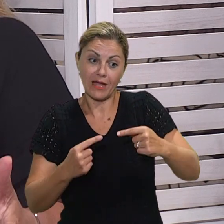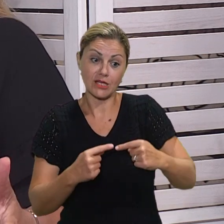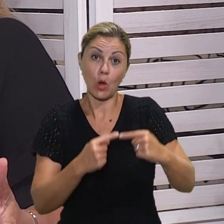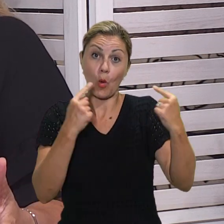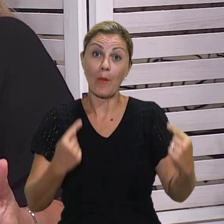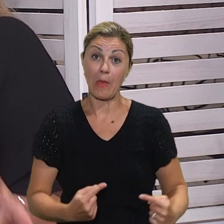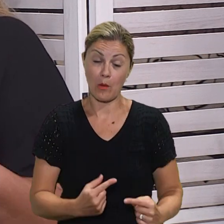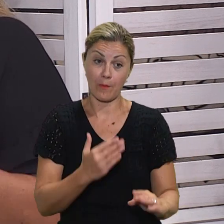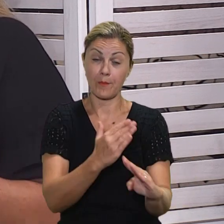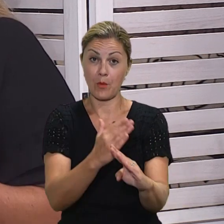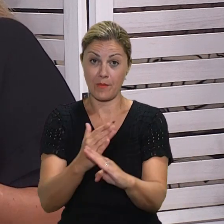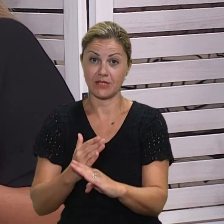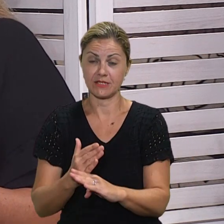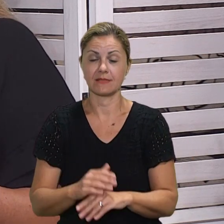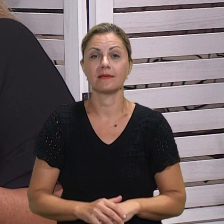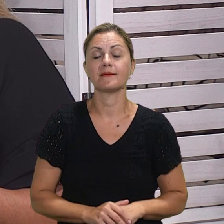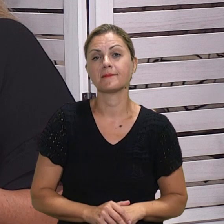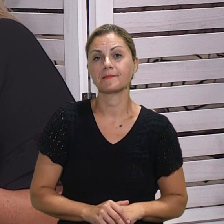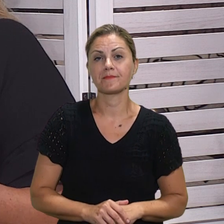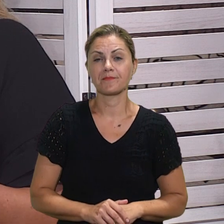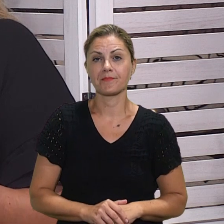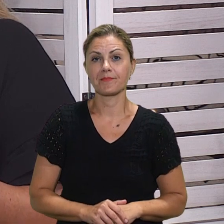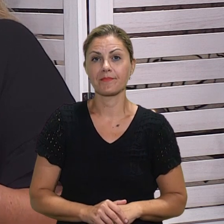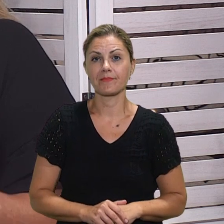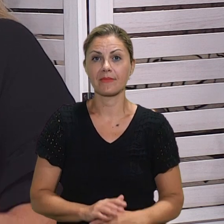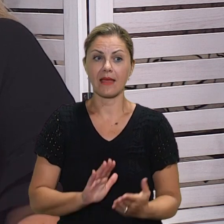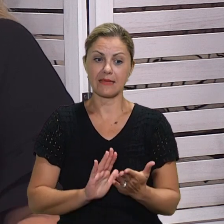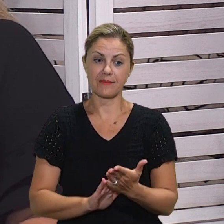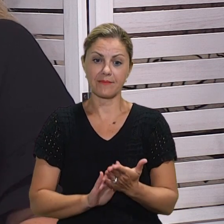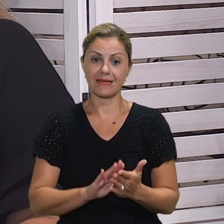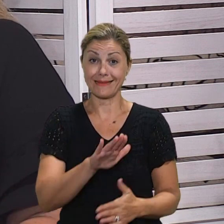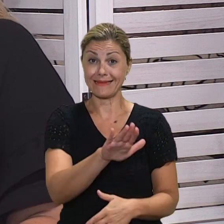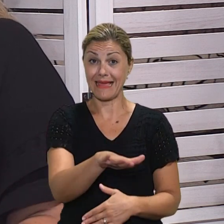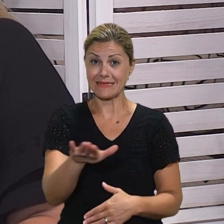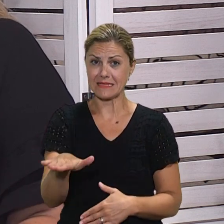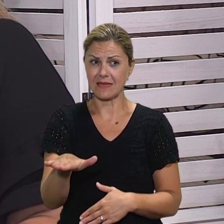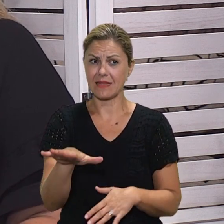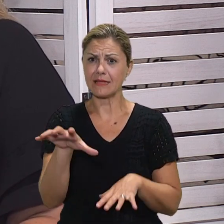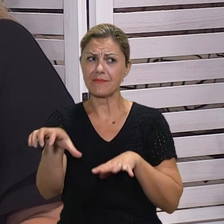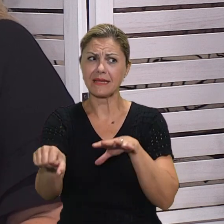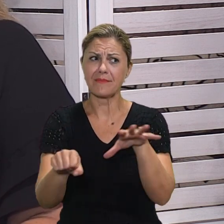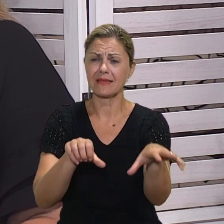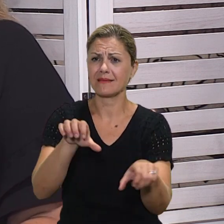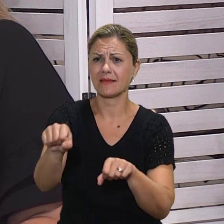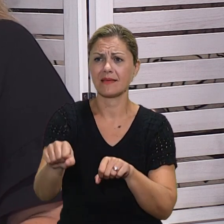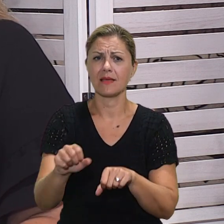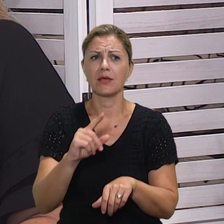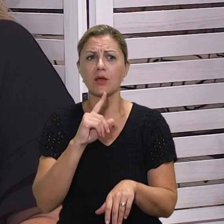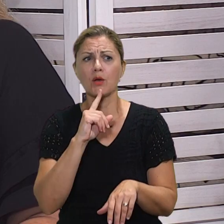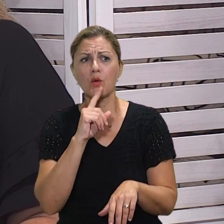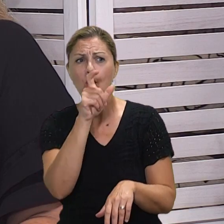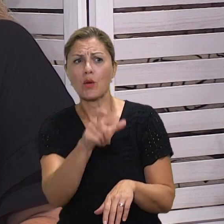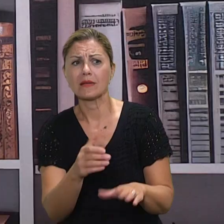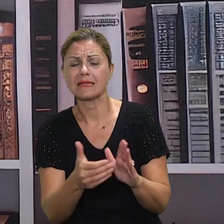na to reagiramo kada je neka akcija. Je li svakodnevno djeca primjećuju oko sebe ljude kojima treba pružiti pomoć i